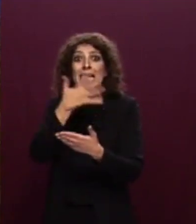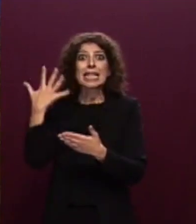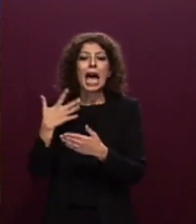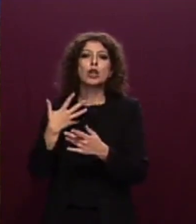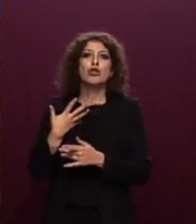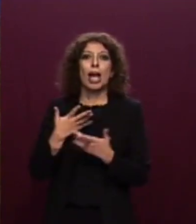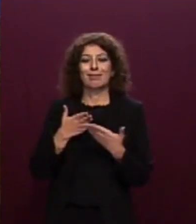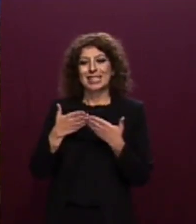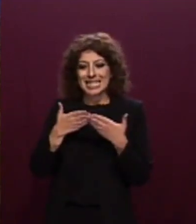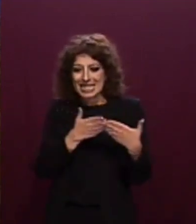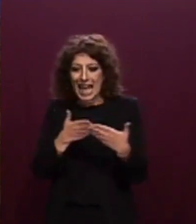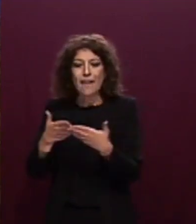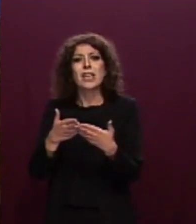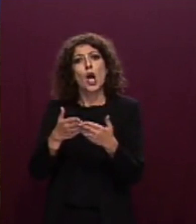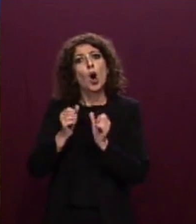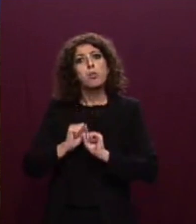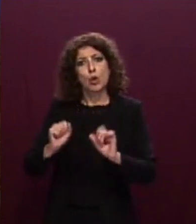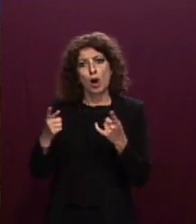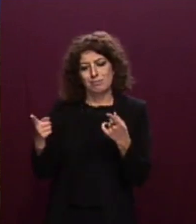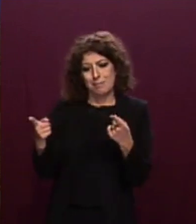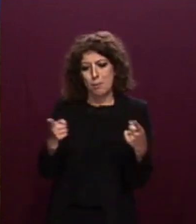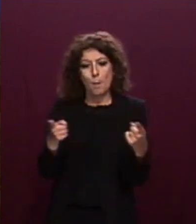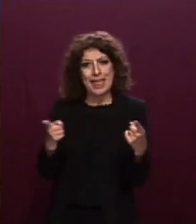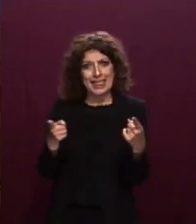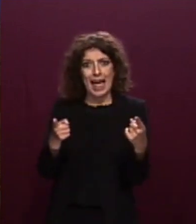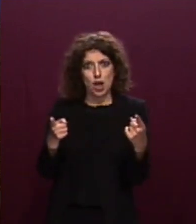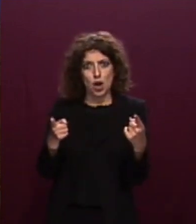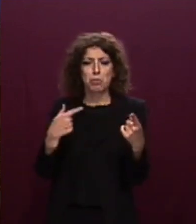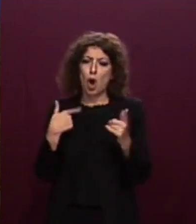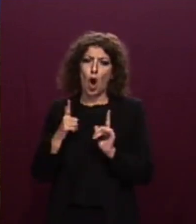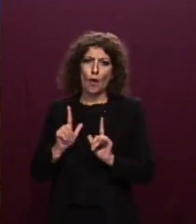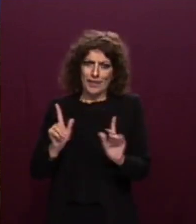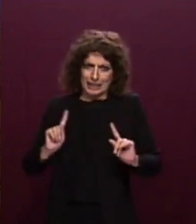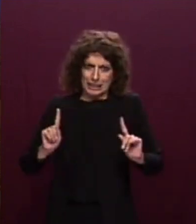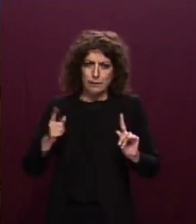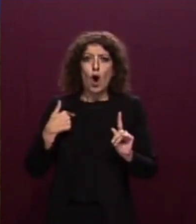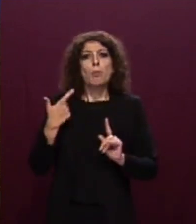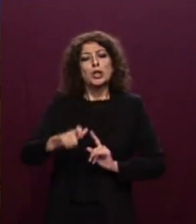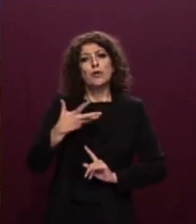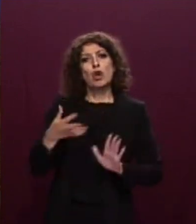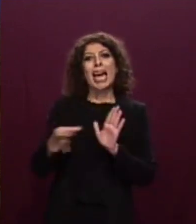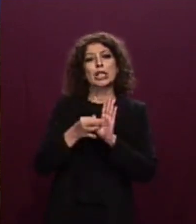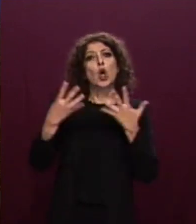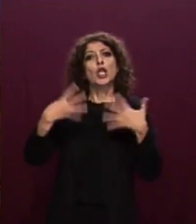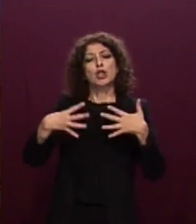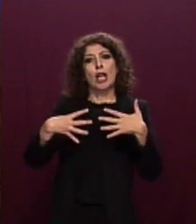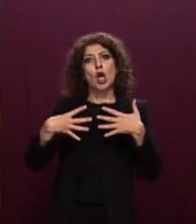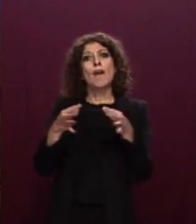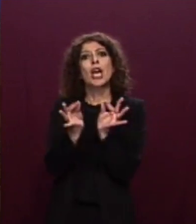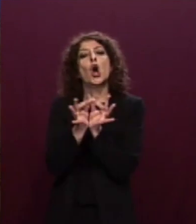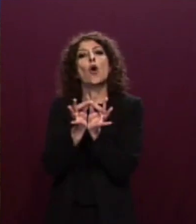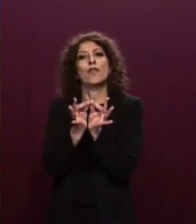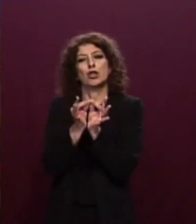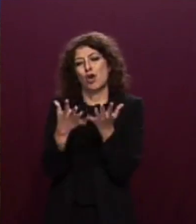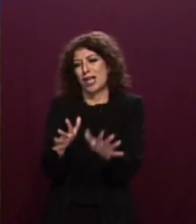transito di tali navi quale passaggio non inoffensivo ai sensi dell'articolo 19 della Convenzione UNCLOS, anch'esso più